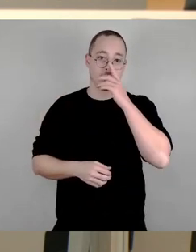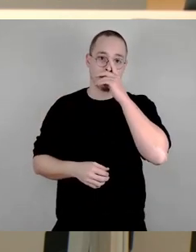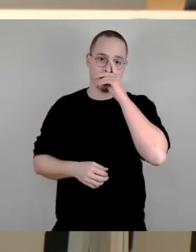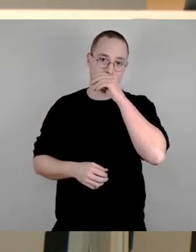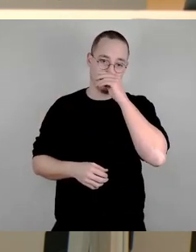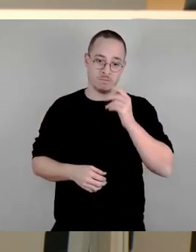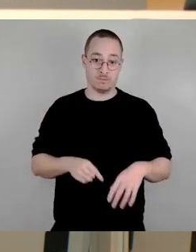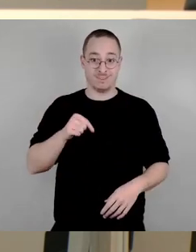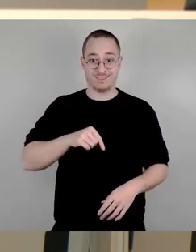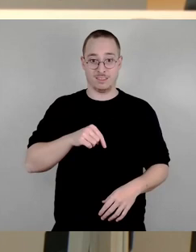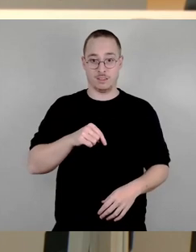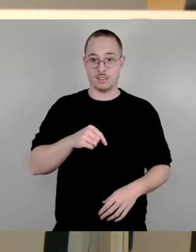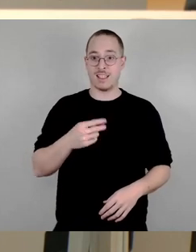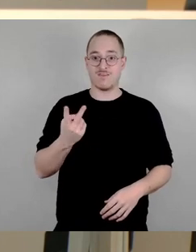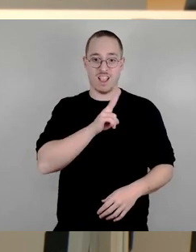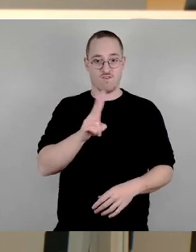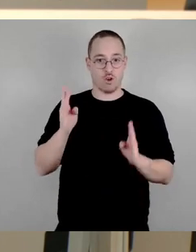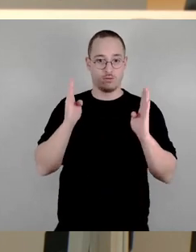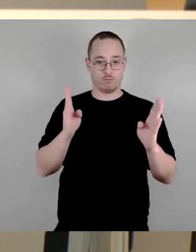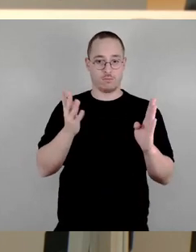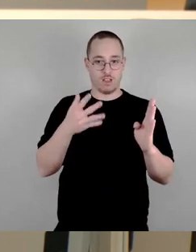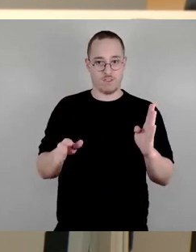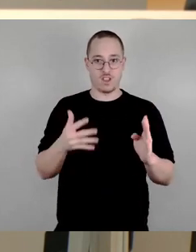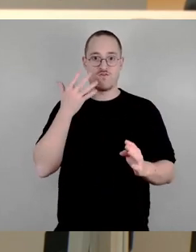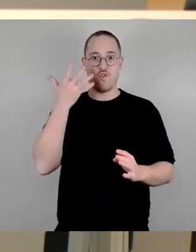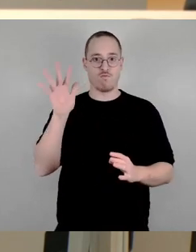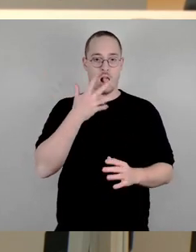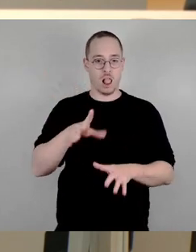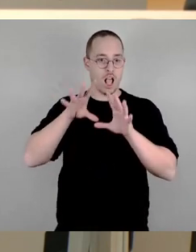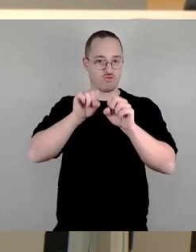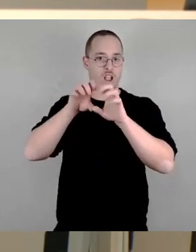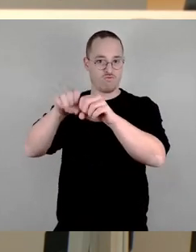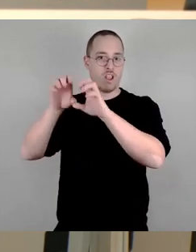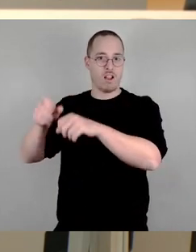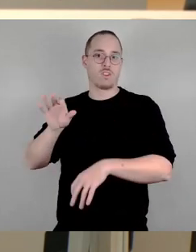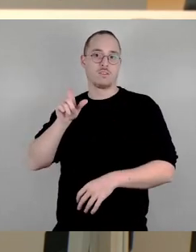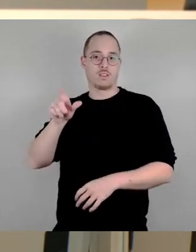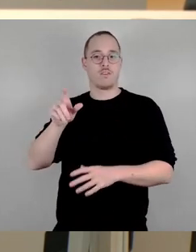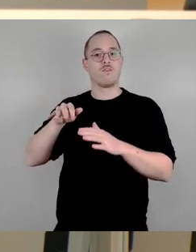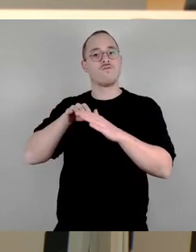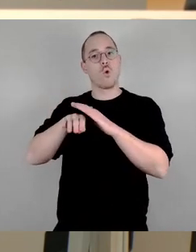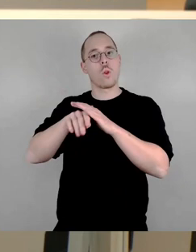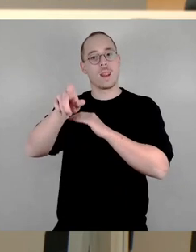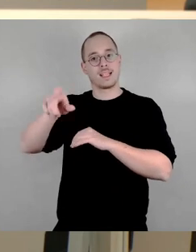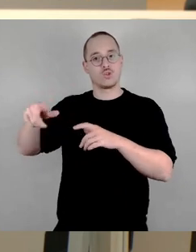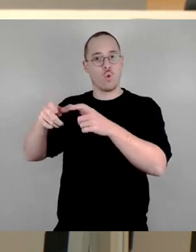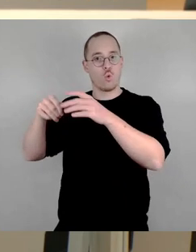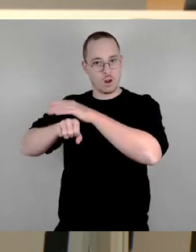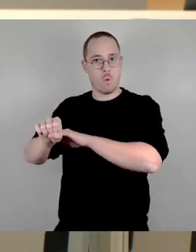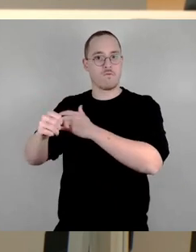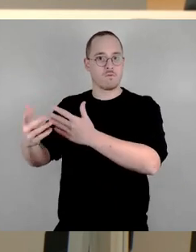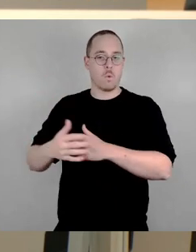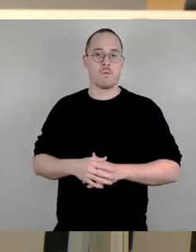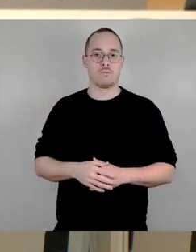Flüchtlingsunterkünfte in zwei Wochen, der CDU gefällt das. Und das will sie hinaus pisauen. Dresden ist ein unsicherer